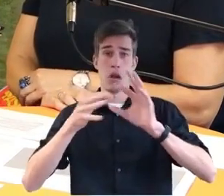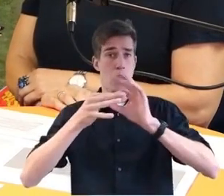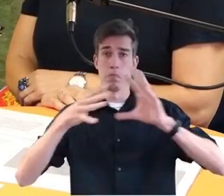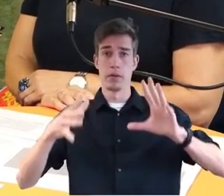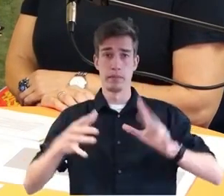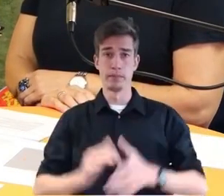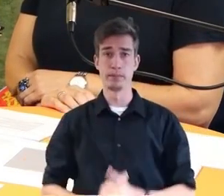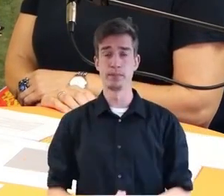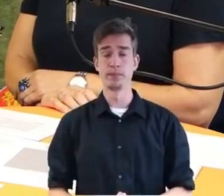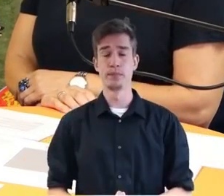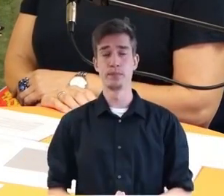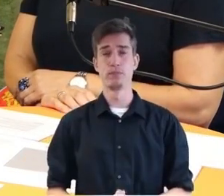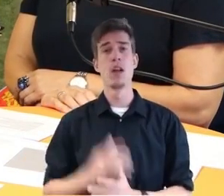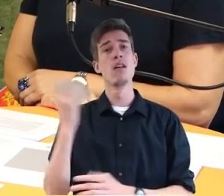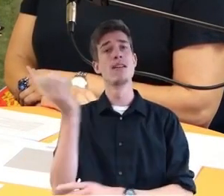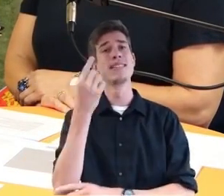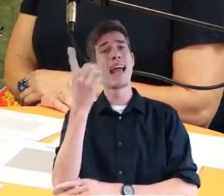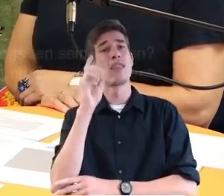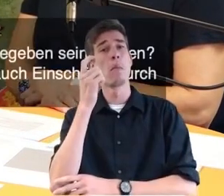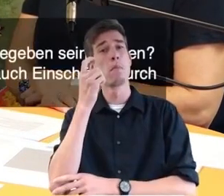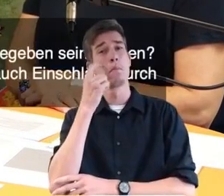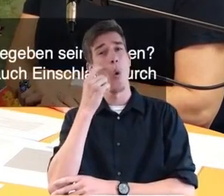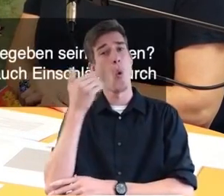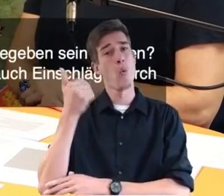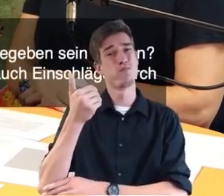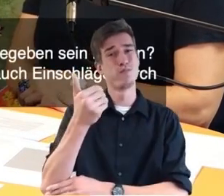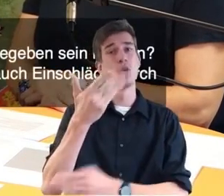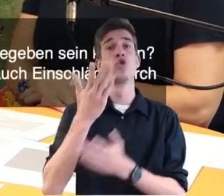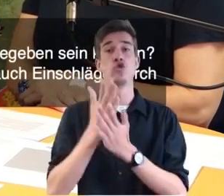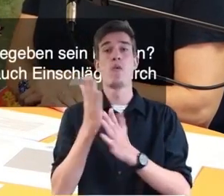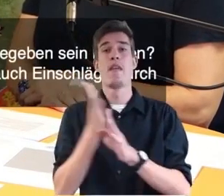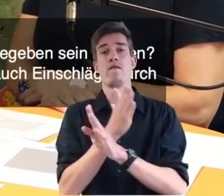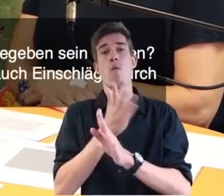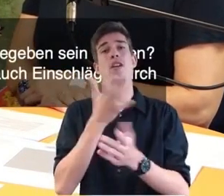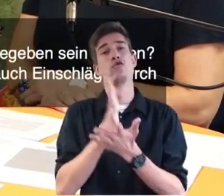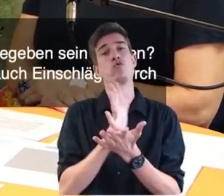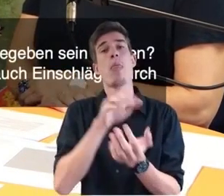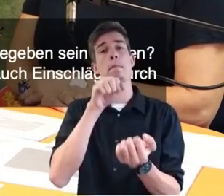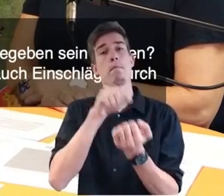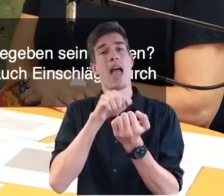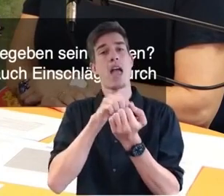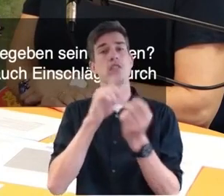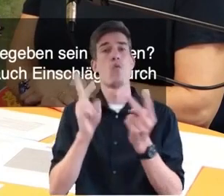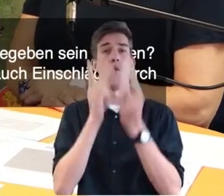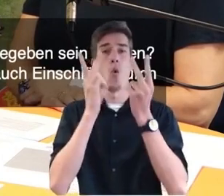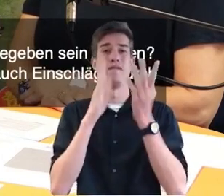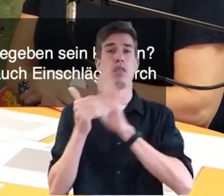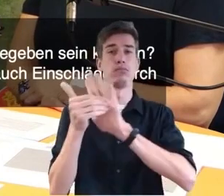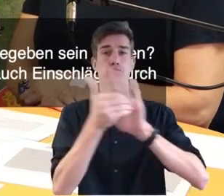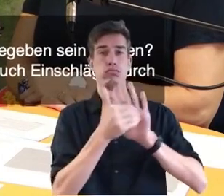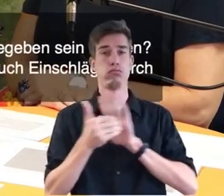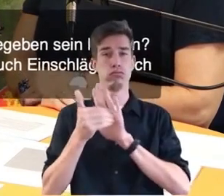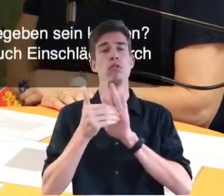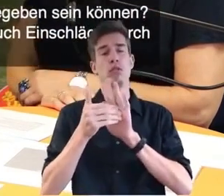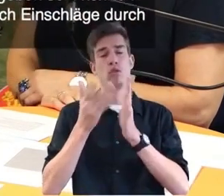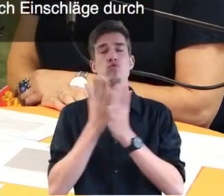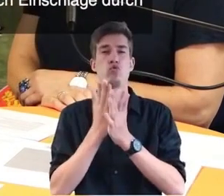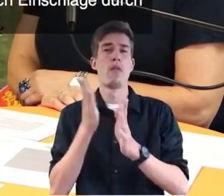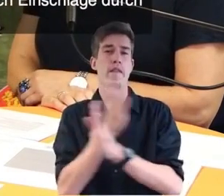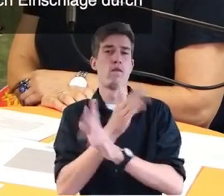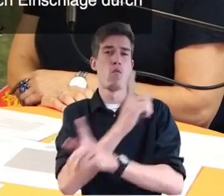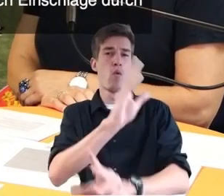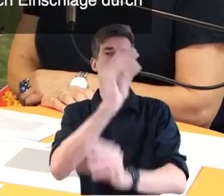Erprobung von Sirenen wird üblicherweise bereit in der Presse angekündigt. Das heißt, Sie erfahren darüber rechtzeitig vorher